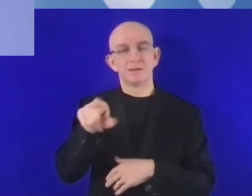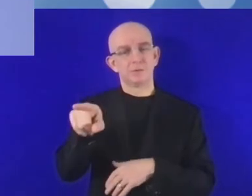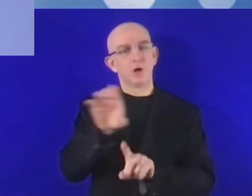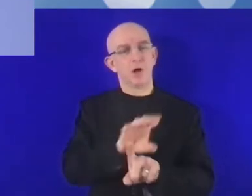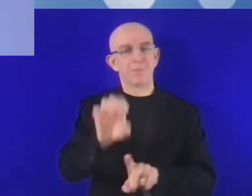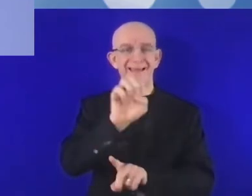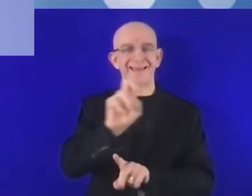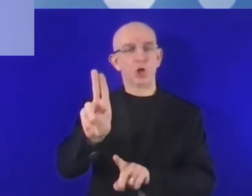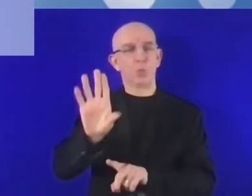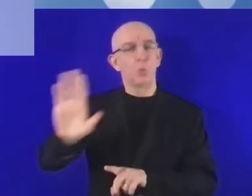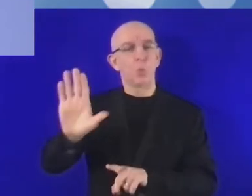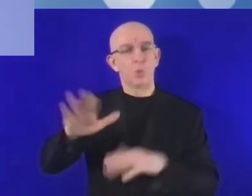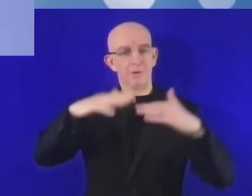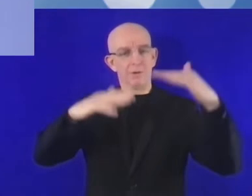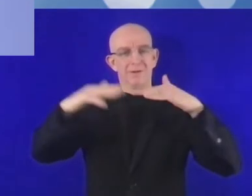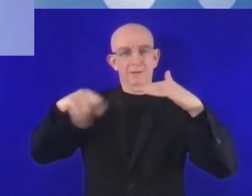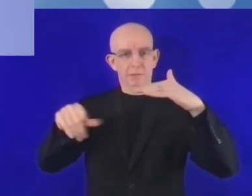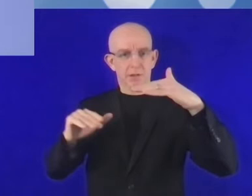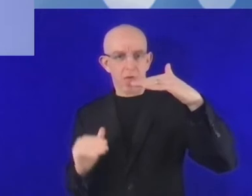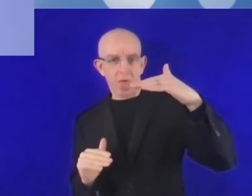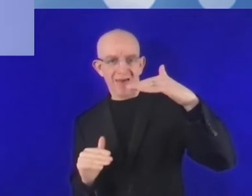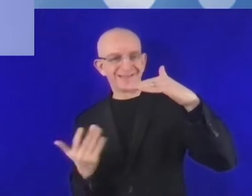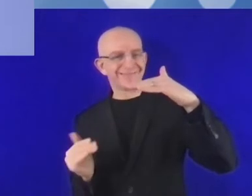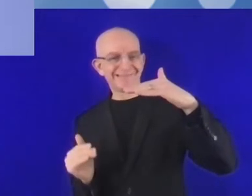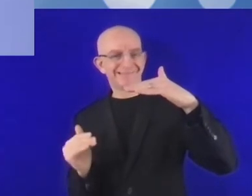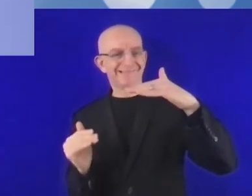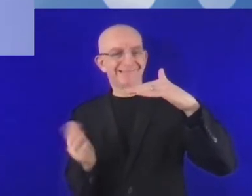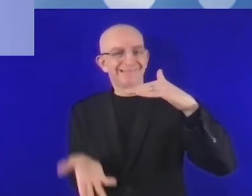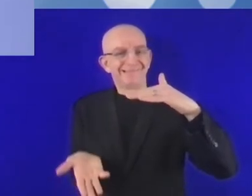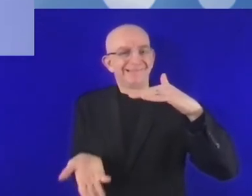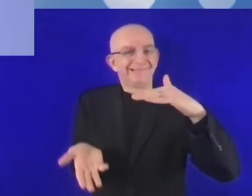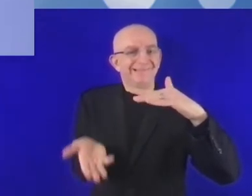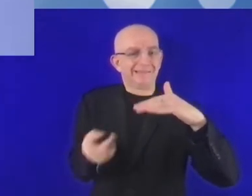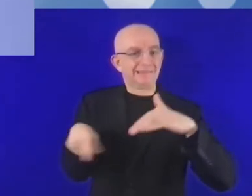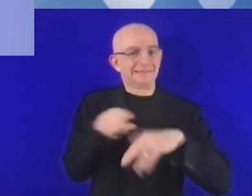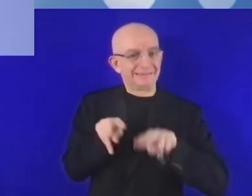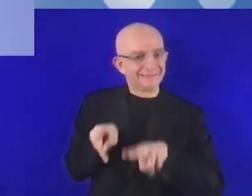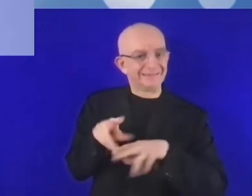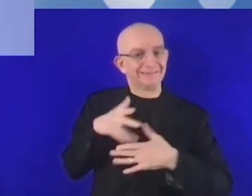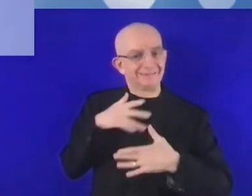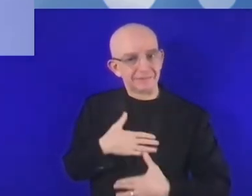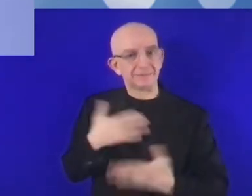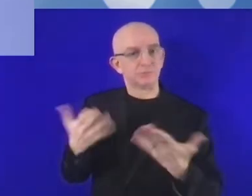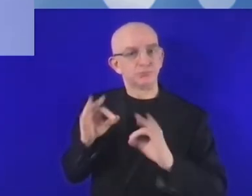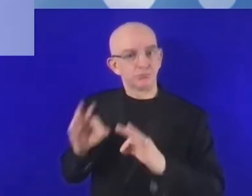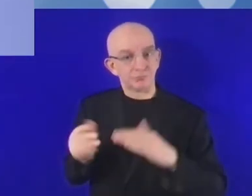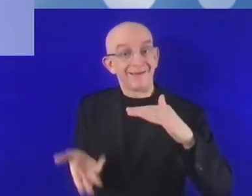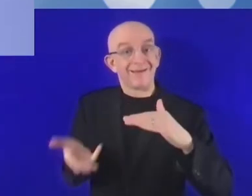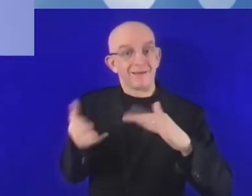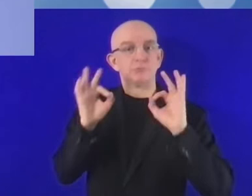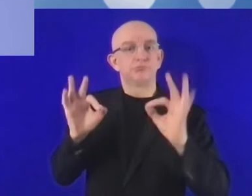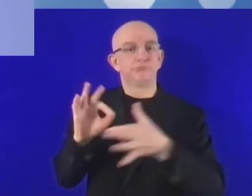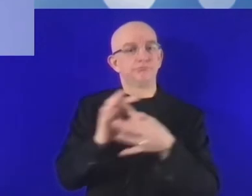regiony wymagają szczególnej pomocy i wsparcia dzięki programom inwestycyjnym.